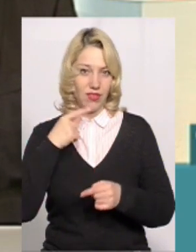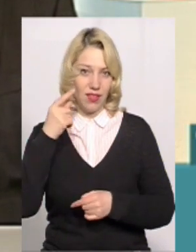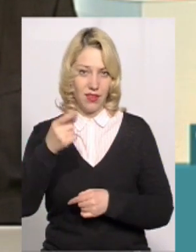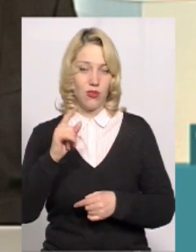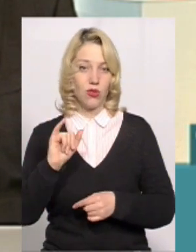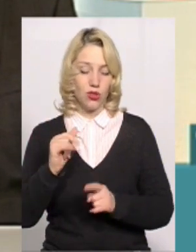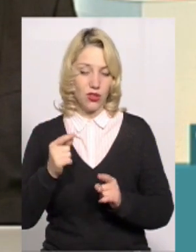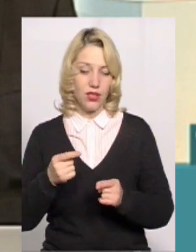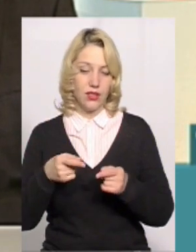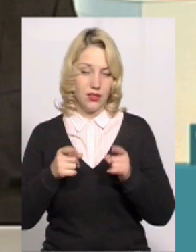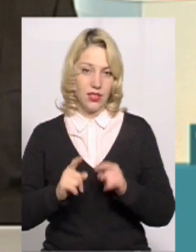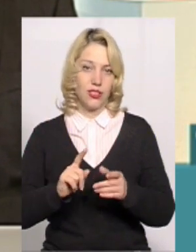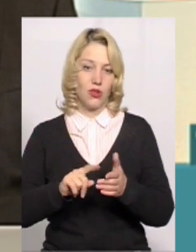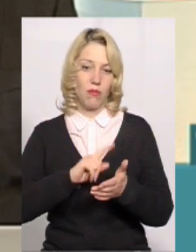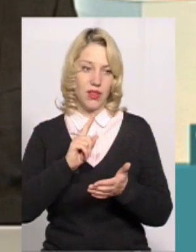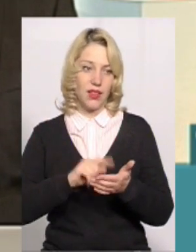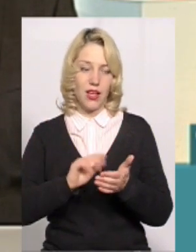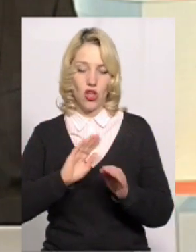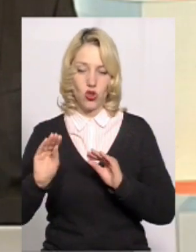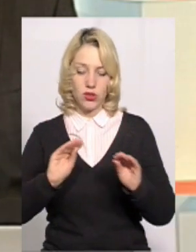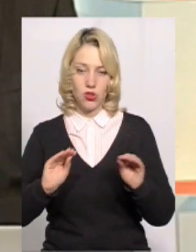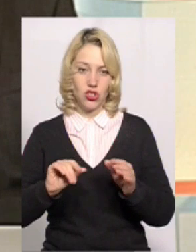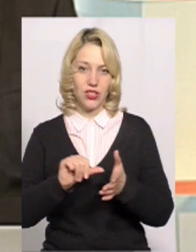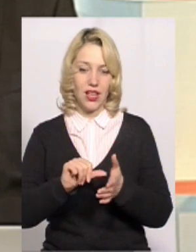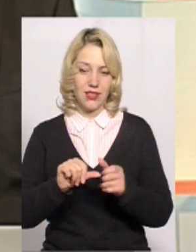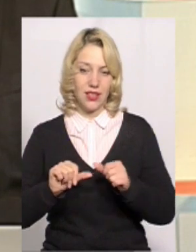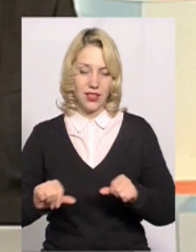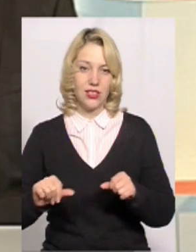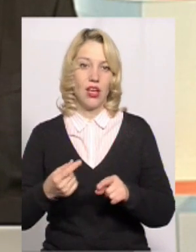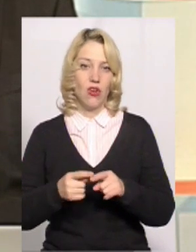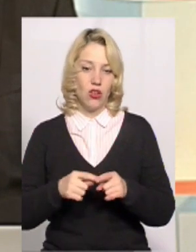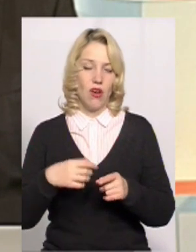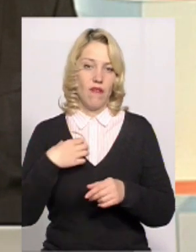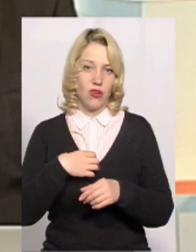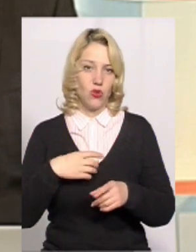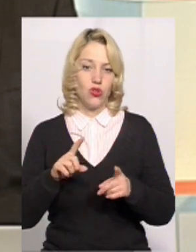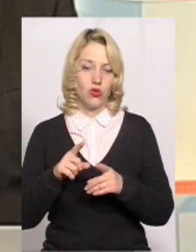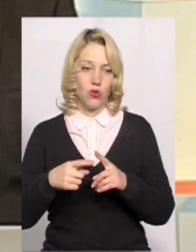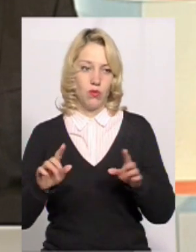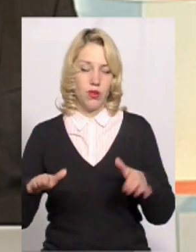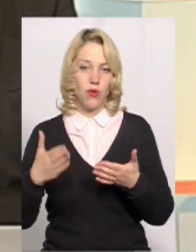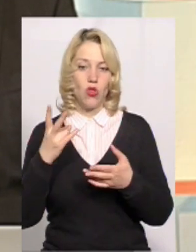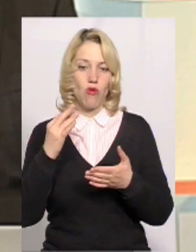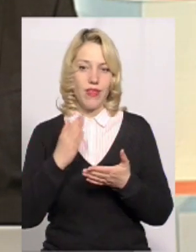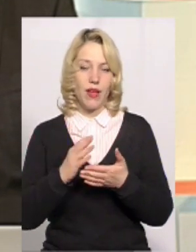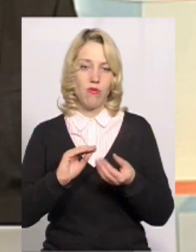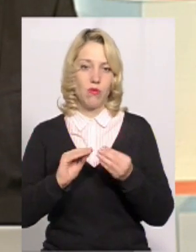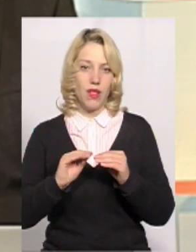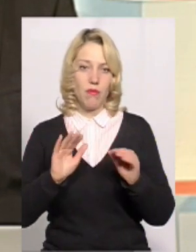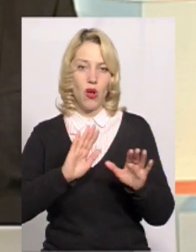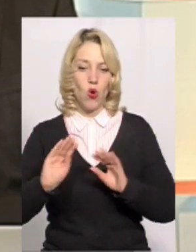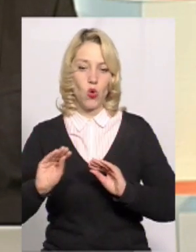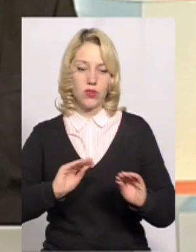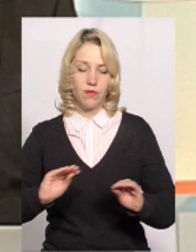дійсно питання розміщення дільниць вартує того, щоб його піднімати. Але є ще проблема розміщення. Тому що я, коли